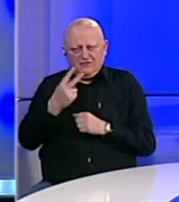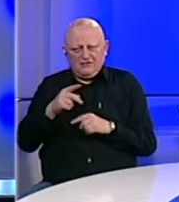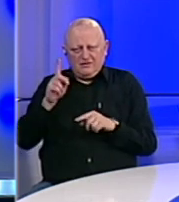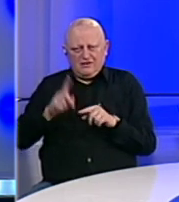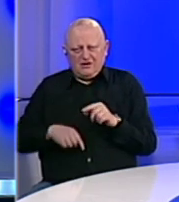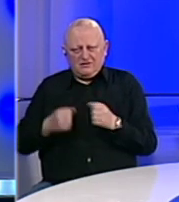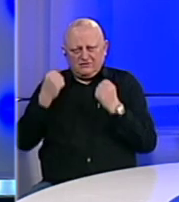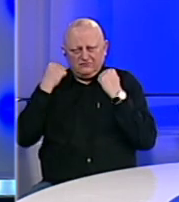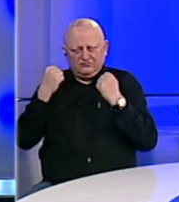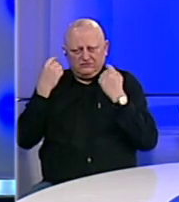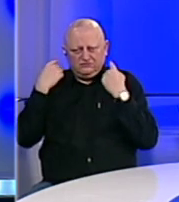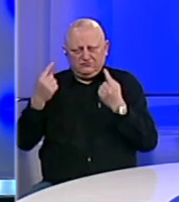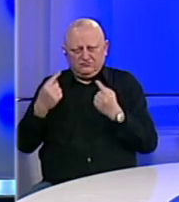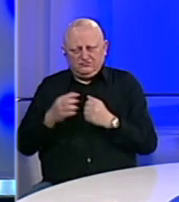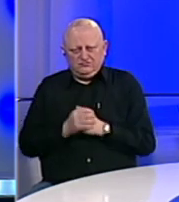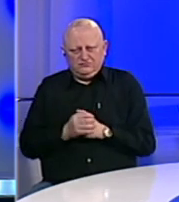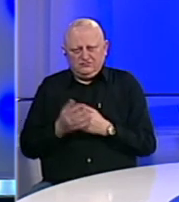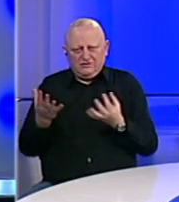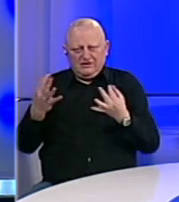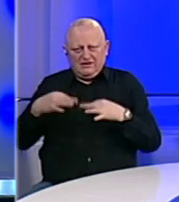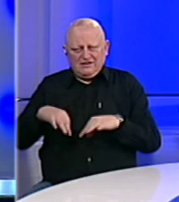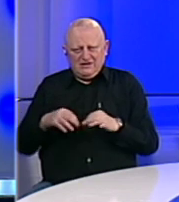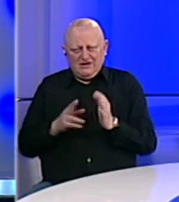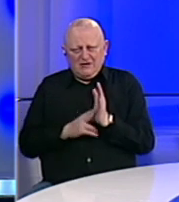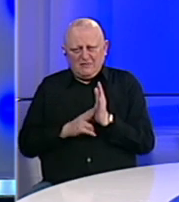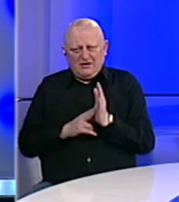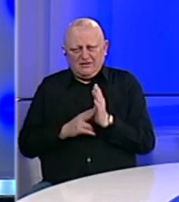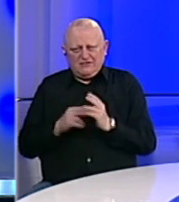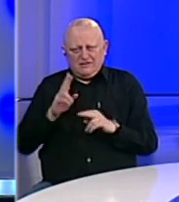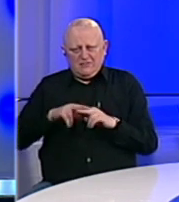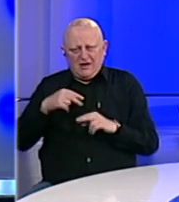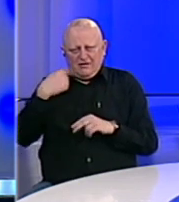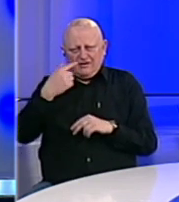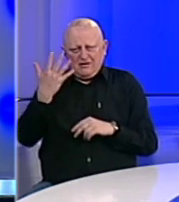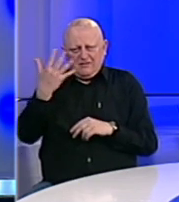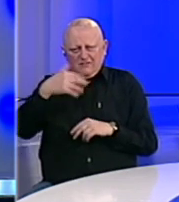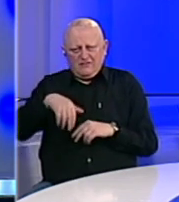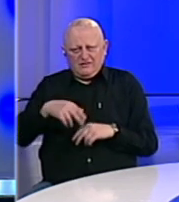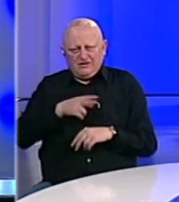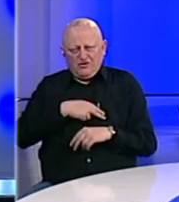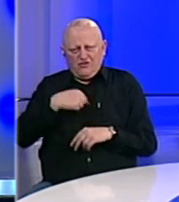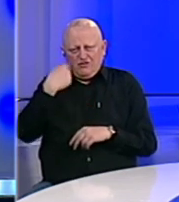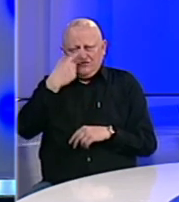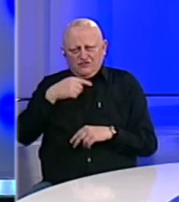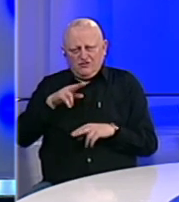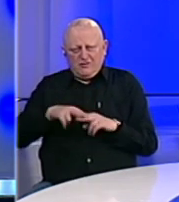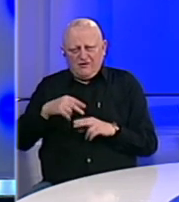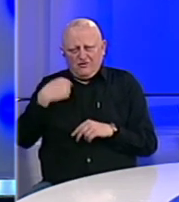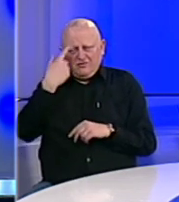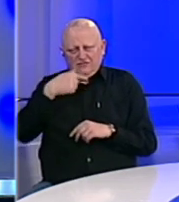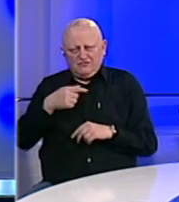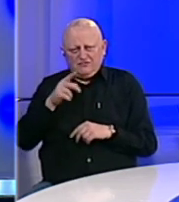kazne zaista jako velike, one iznose 10.000 konvertibilnih maraka za pravnu lice i 5.000 za odgovornu lice u pravnu micu,